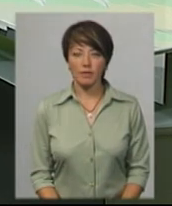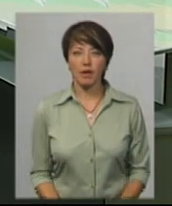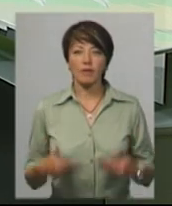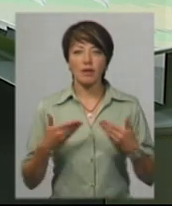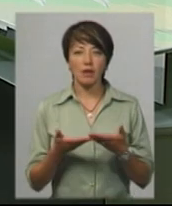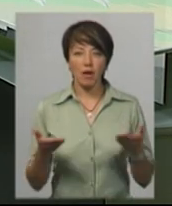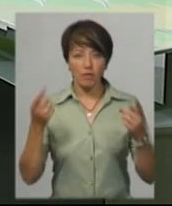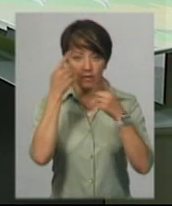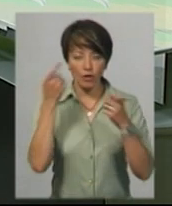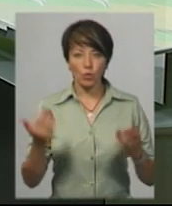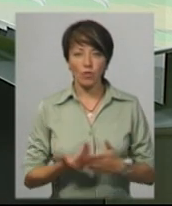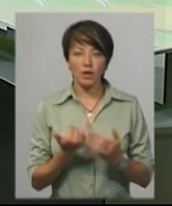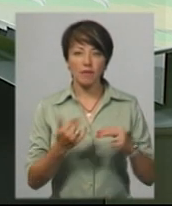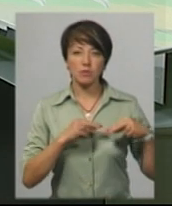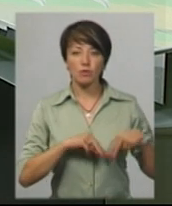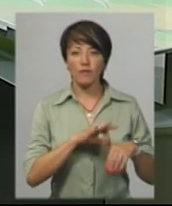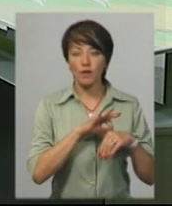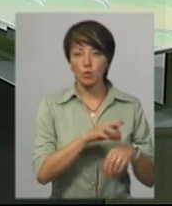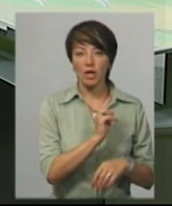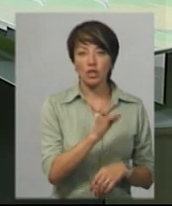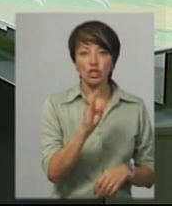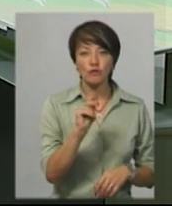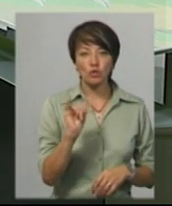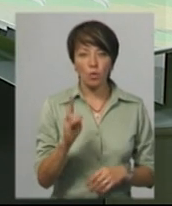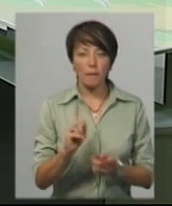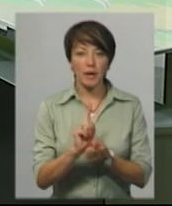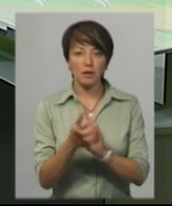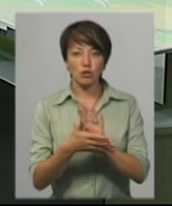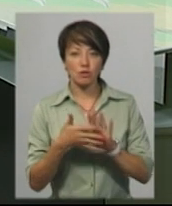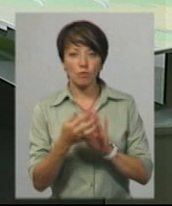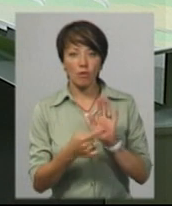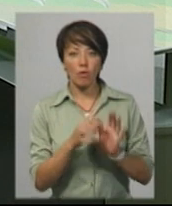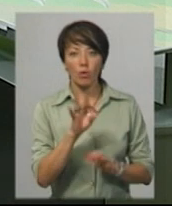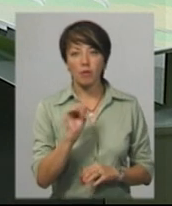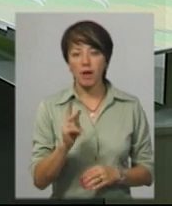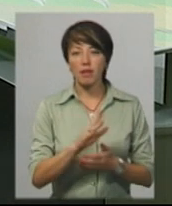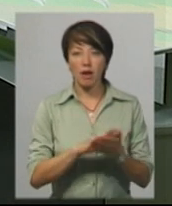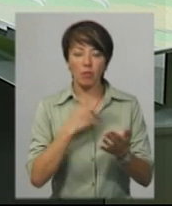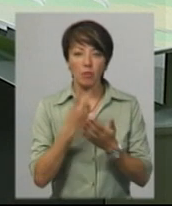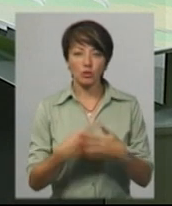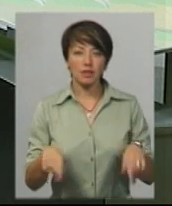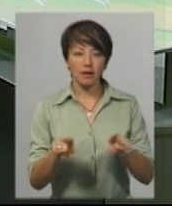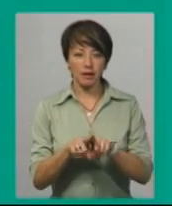Вітаю, ефірі новини. У студії для вас працює ведуча Катерина Шевчук. На жесту умову перекладає Ольга Рибак. Далі ви побачите